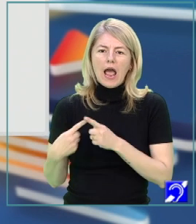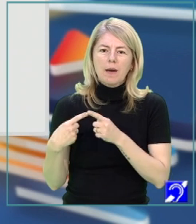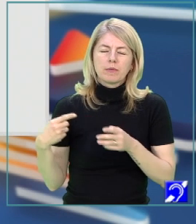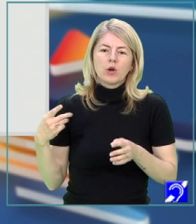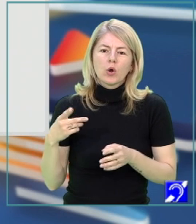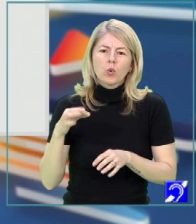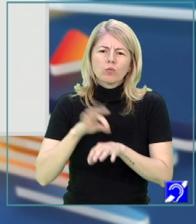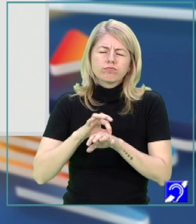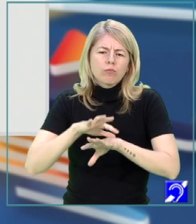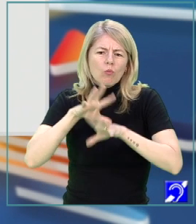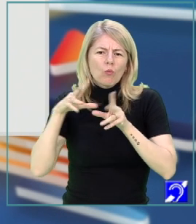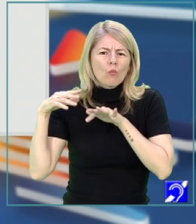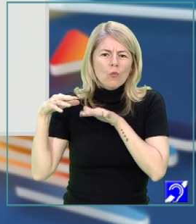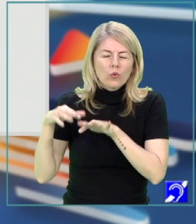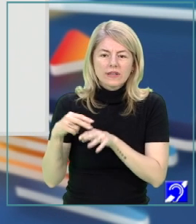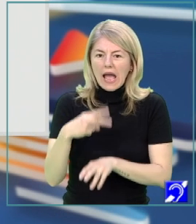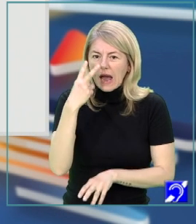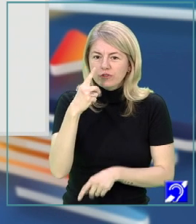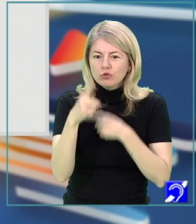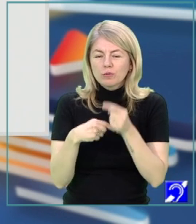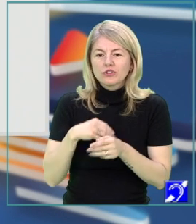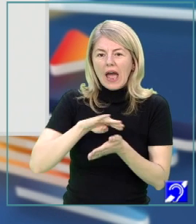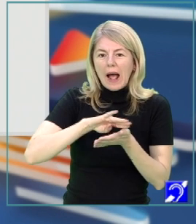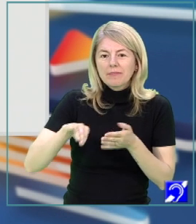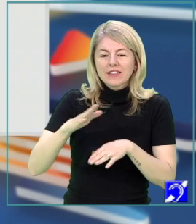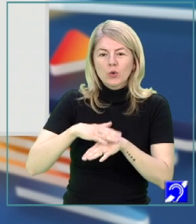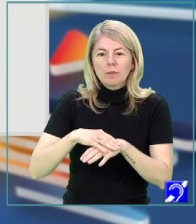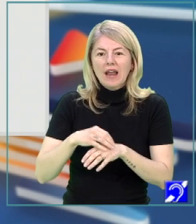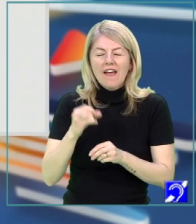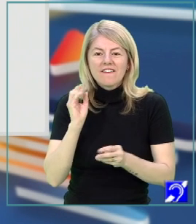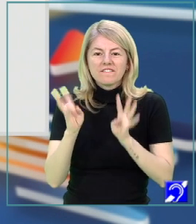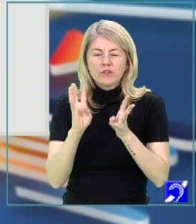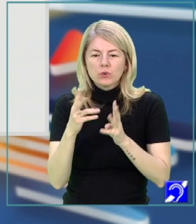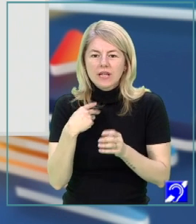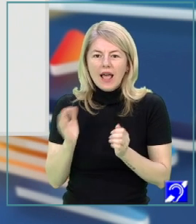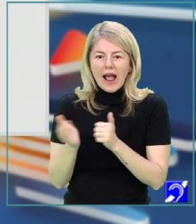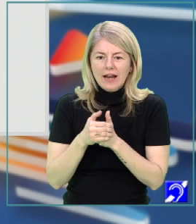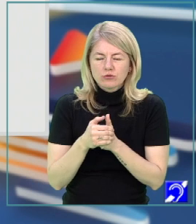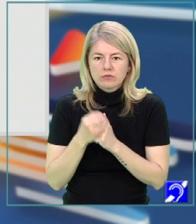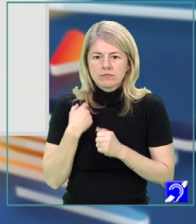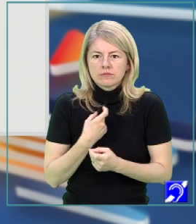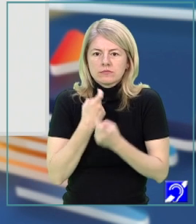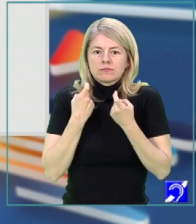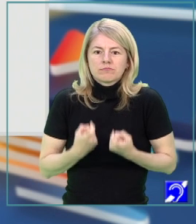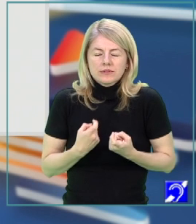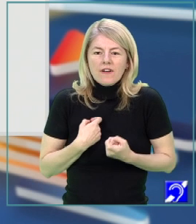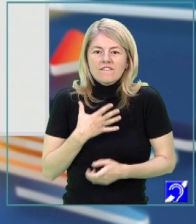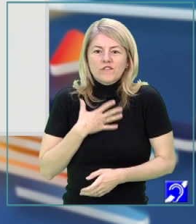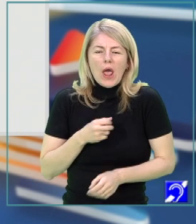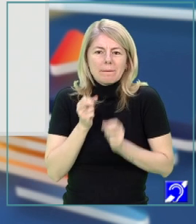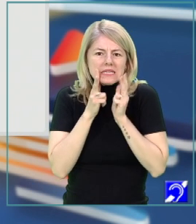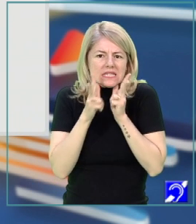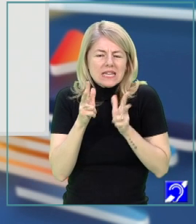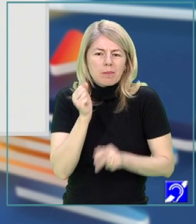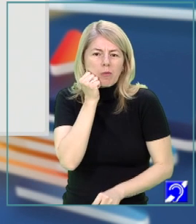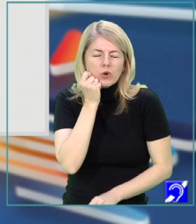roi întreg, pe care l-am zărit mai bine abia după ce am dat la o parte cu mâna frunzișul care le ascundea. Am încremenit. Voiam să-l stric pe